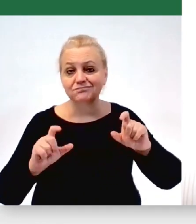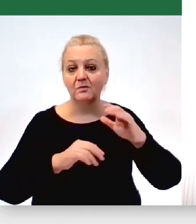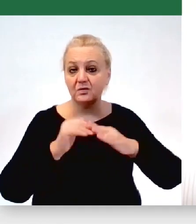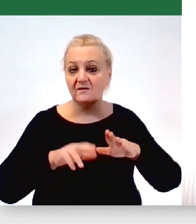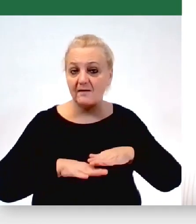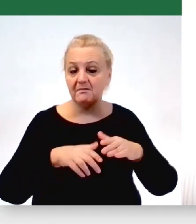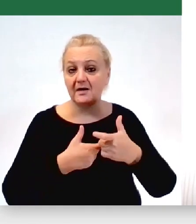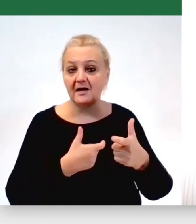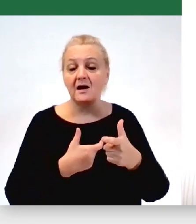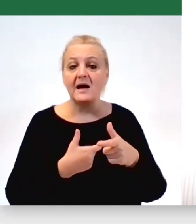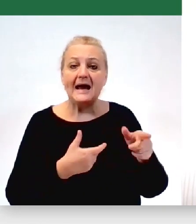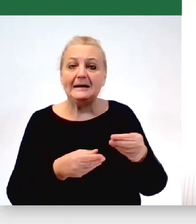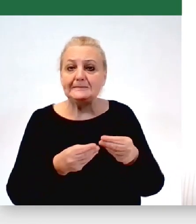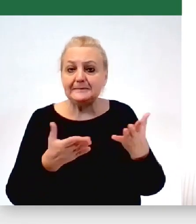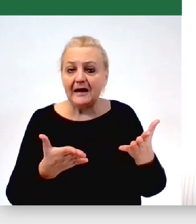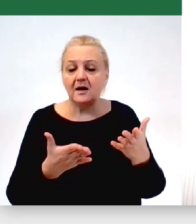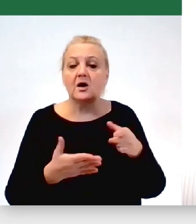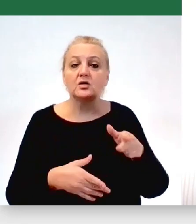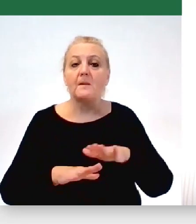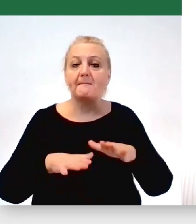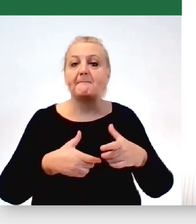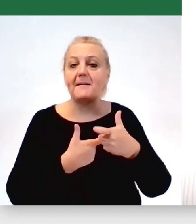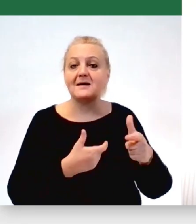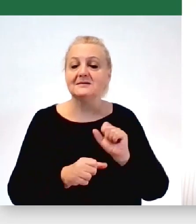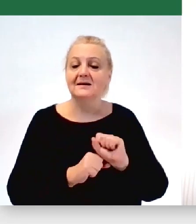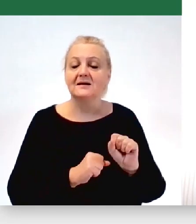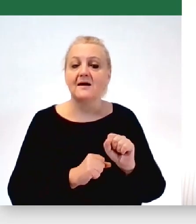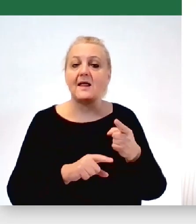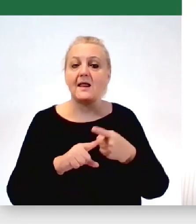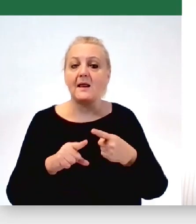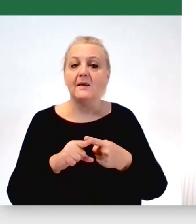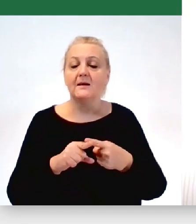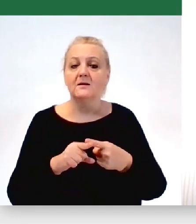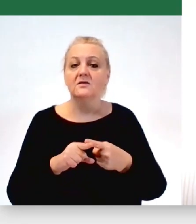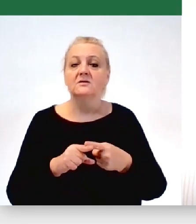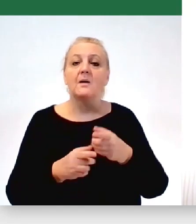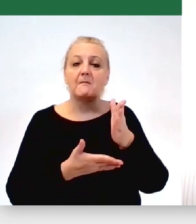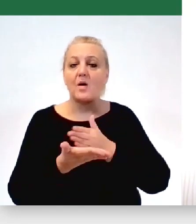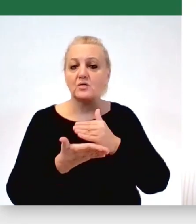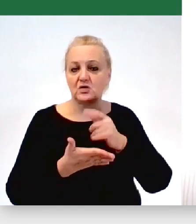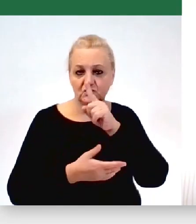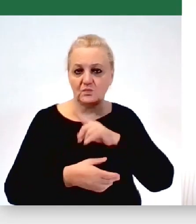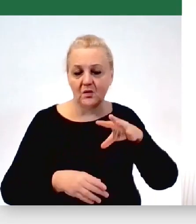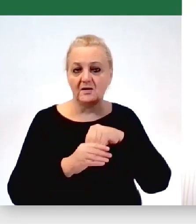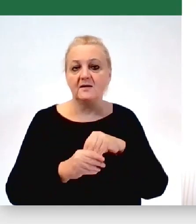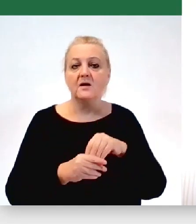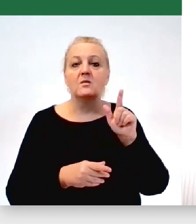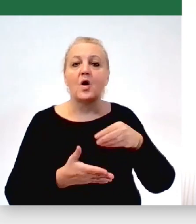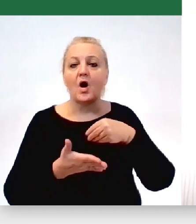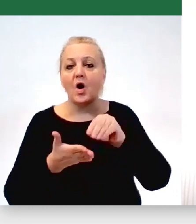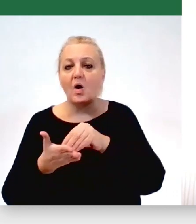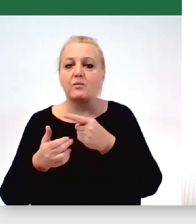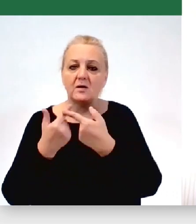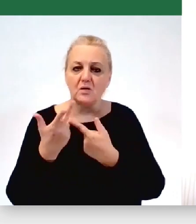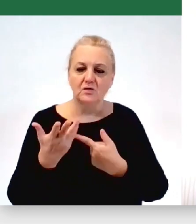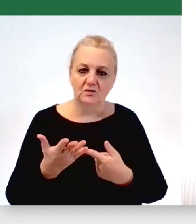bych nie było na to de facto stać, to te baseny stają się elementem segregacji społecznej, bo się zaczyna dodawać odpłaty za kolejne rzeczy i